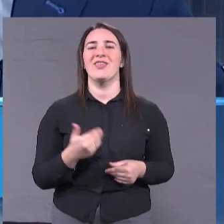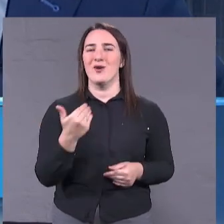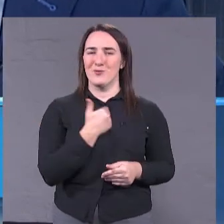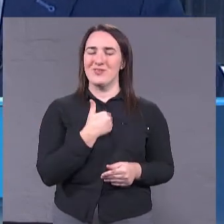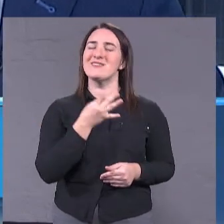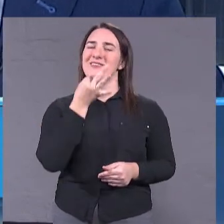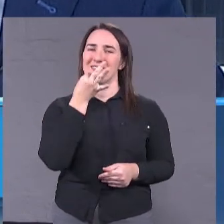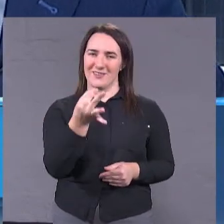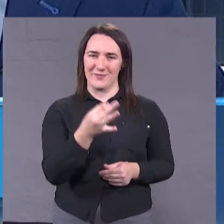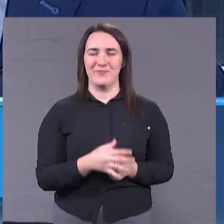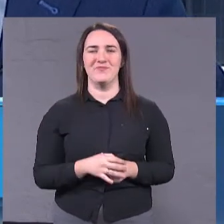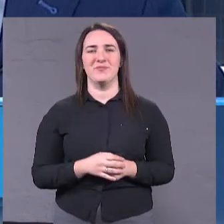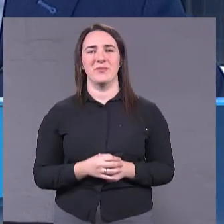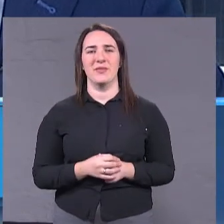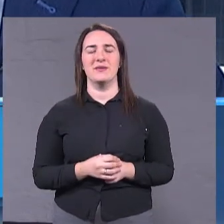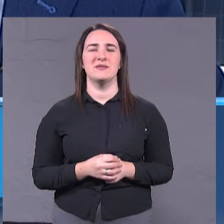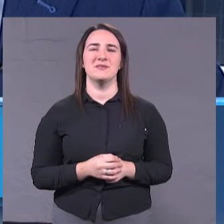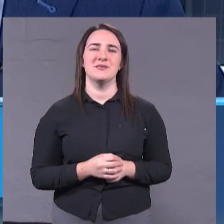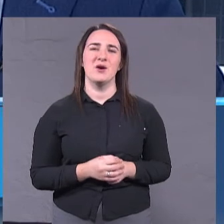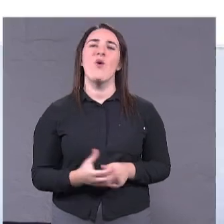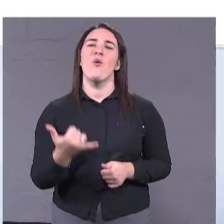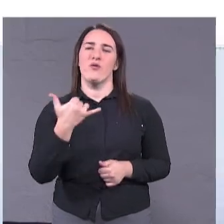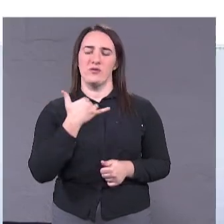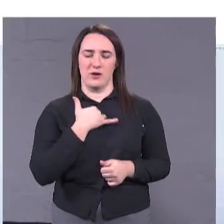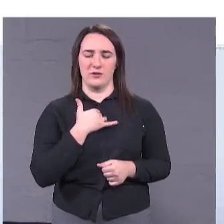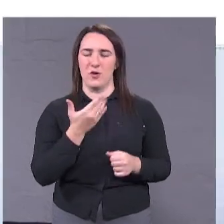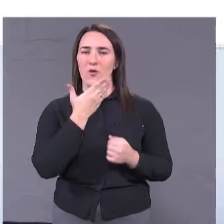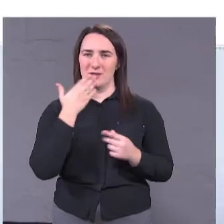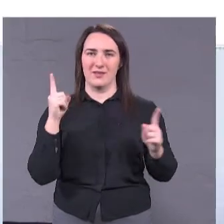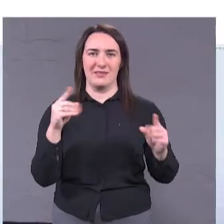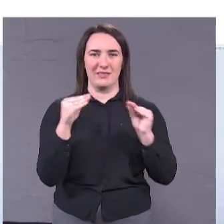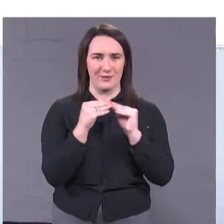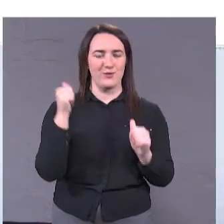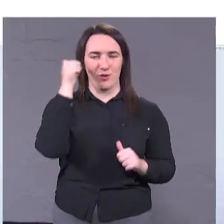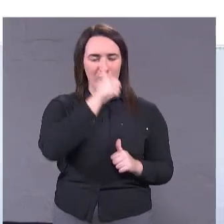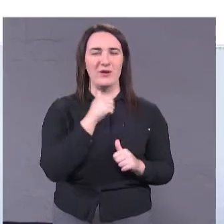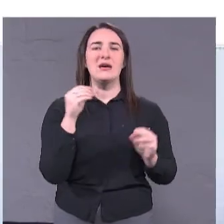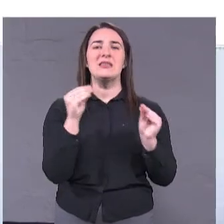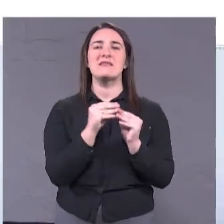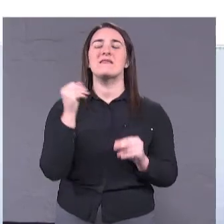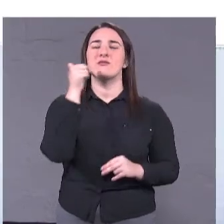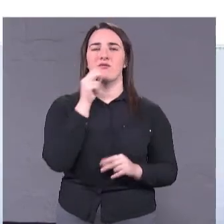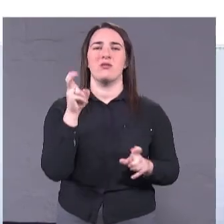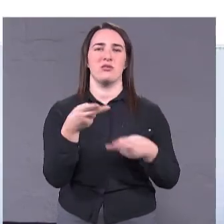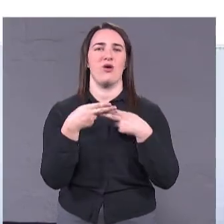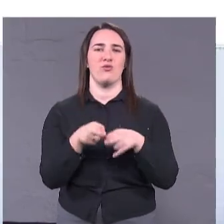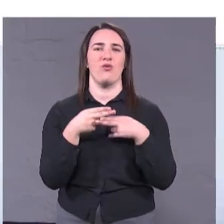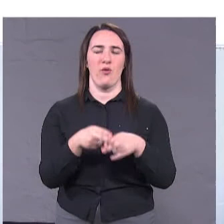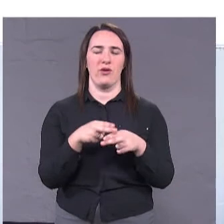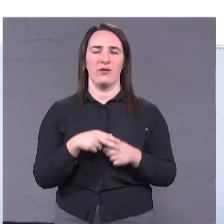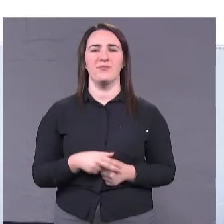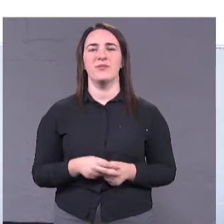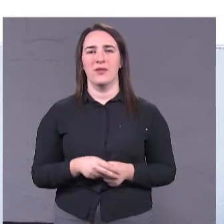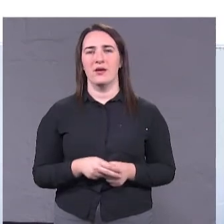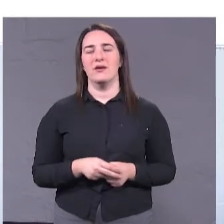дивіться, у нас останні 10 років, це 10 років технологій. А прийлітні